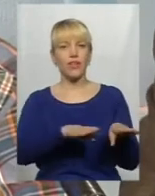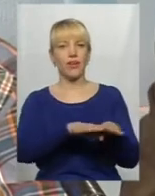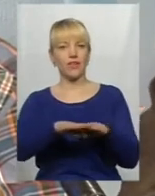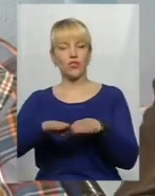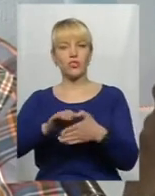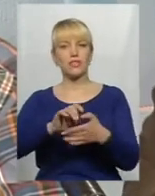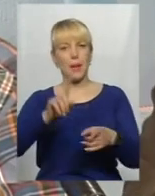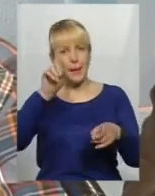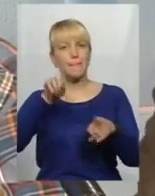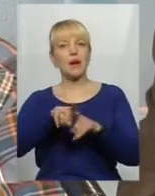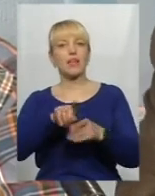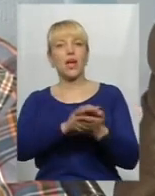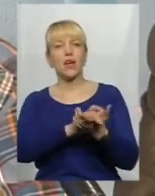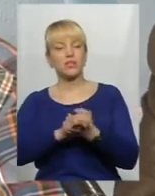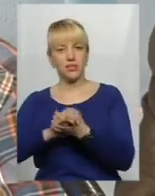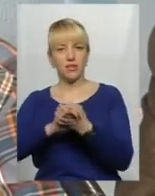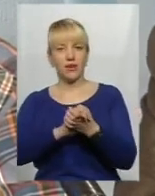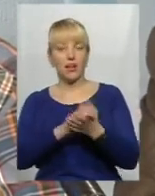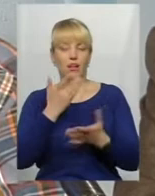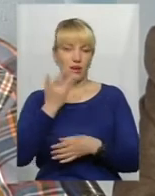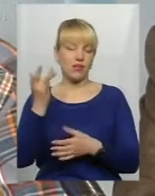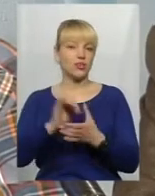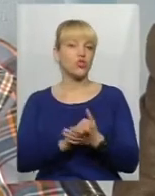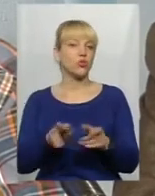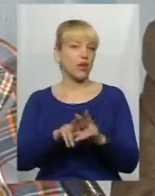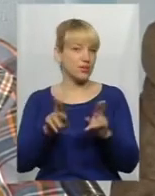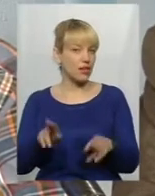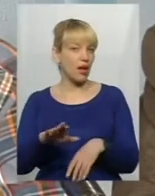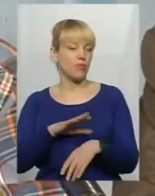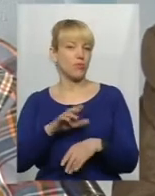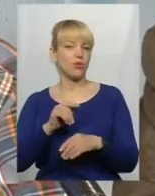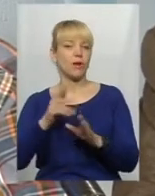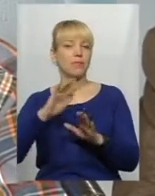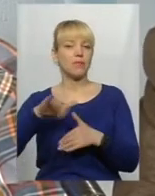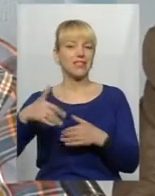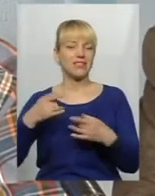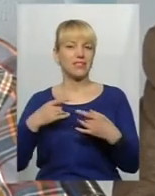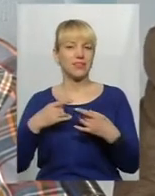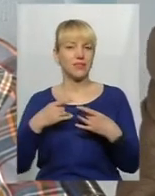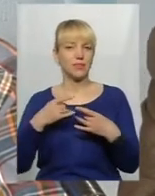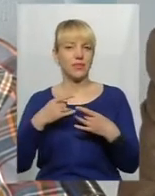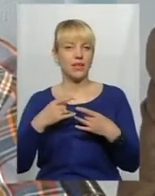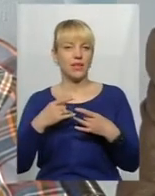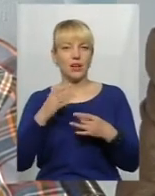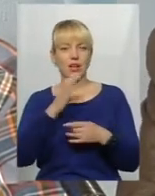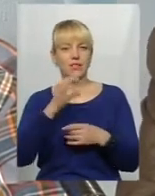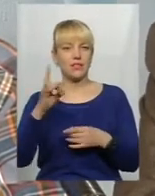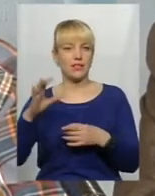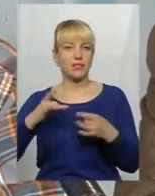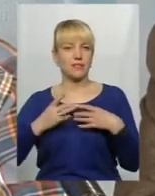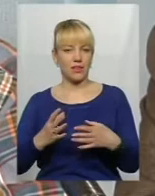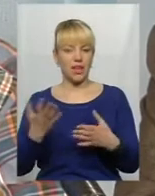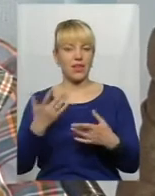слогана. В Радянському Союзі так само, наприклад, ці радянські, чи пострадянські свята, про які ми кажемо і які дискутуються,